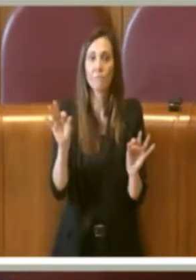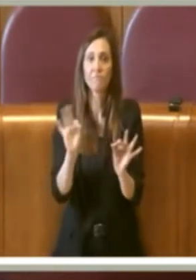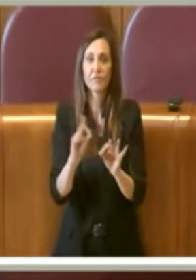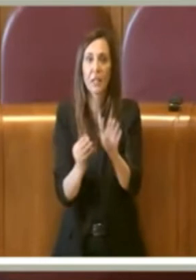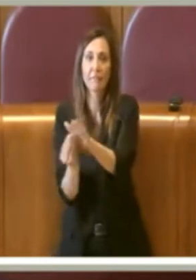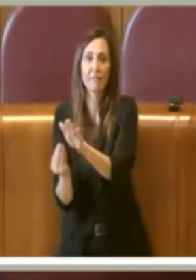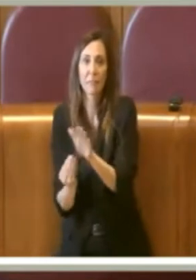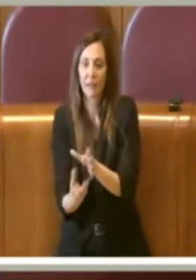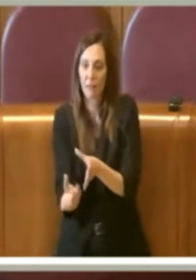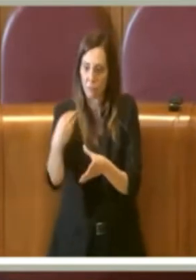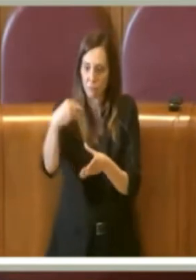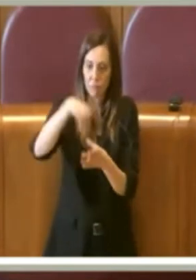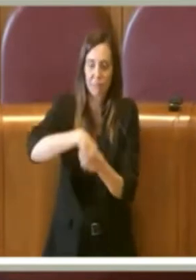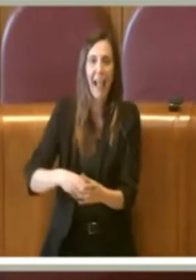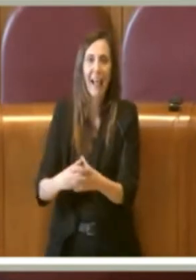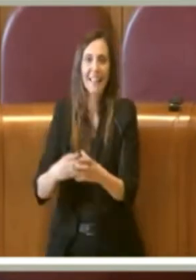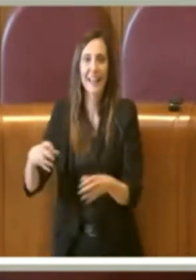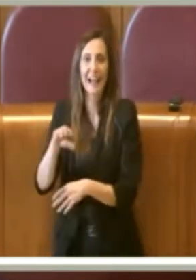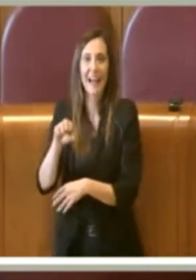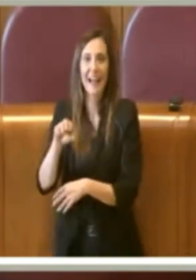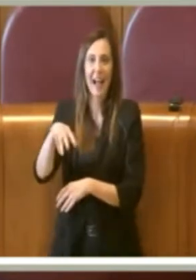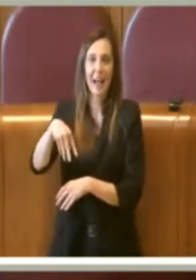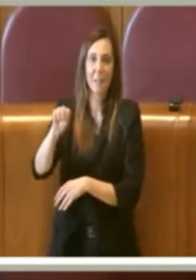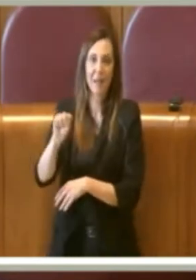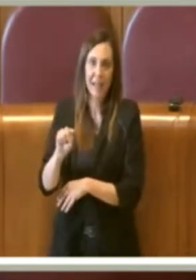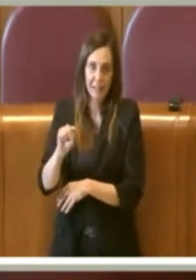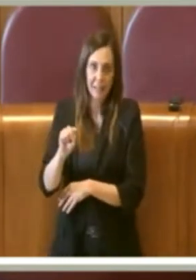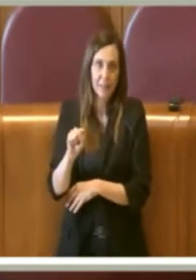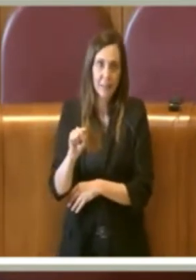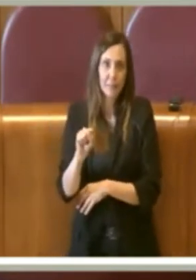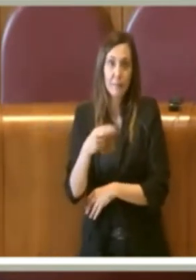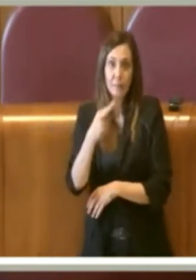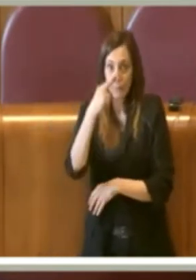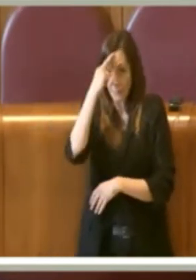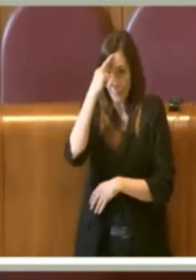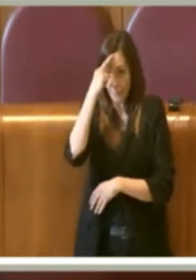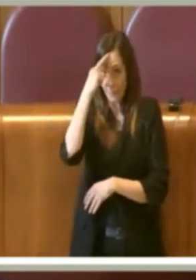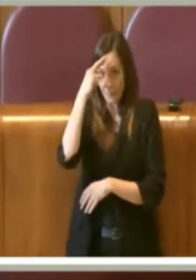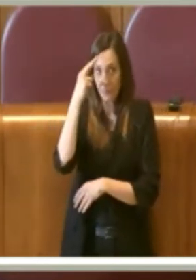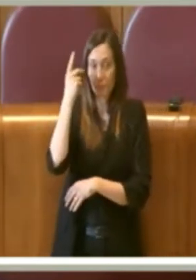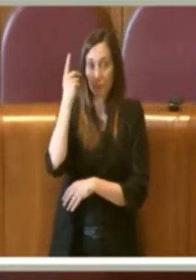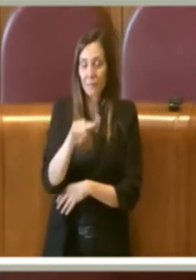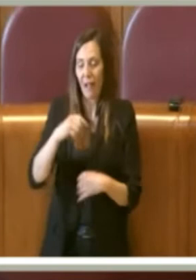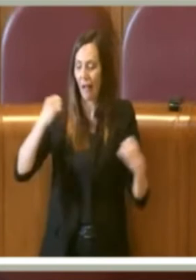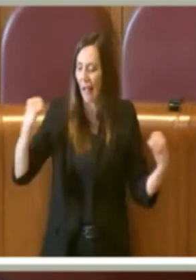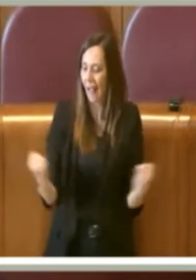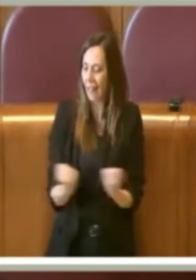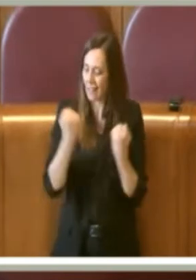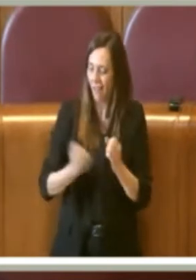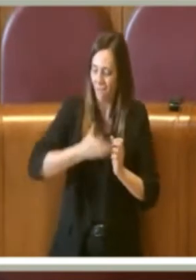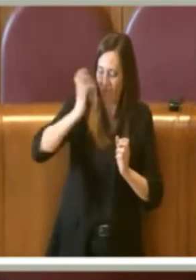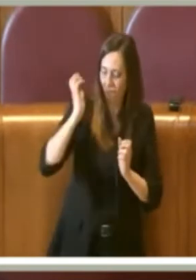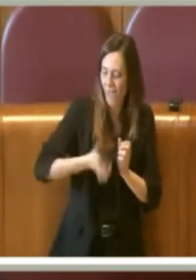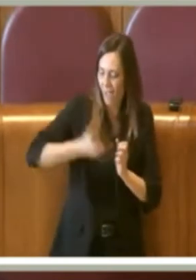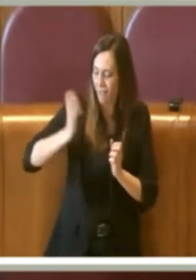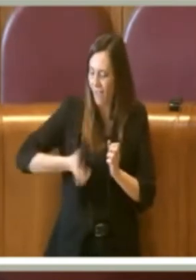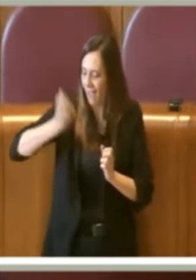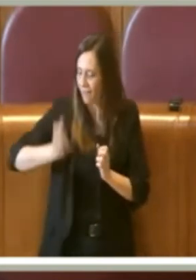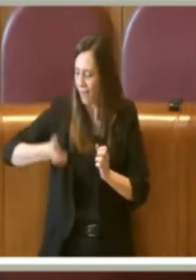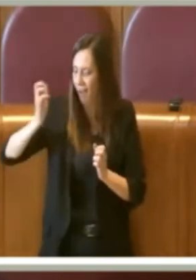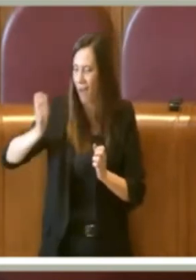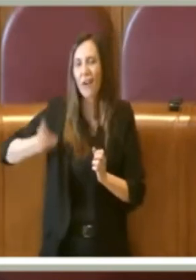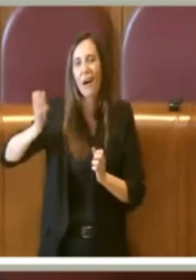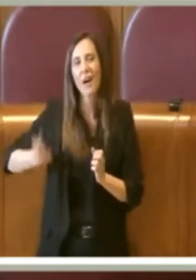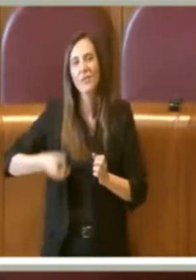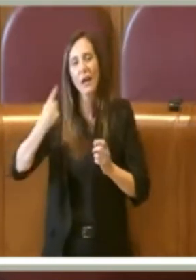'azienda Ama e ricordiamo anche tutte le attività di decoro che